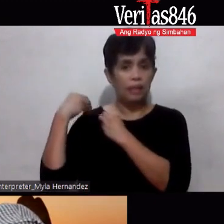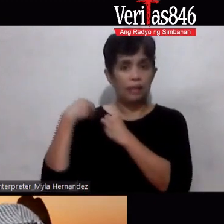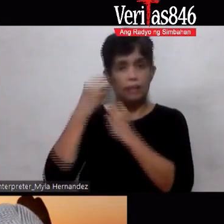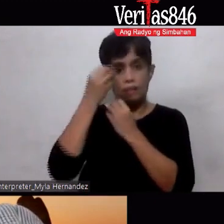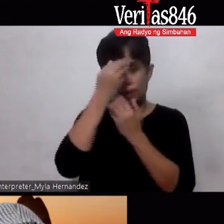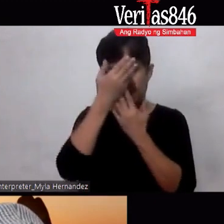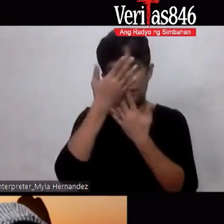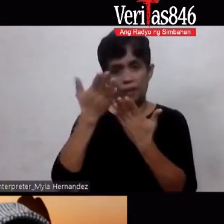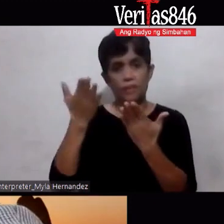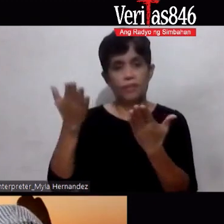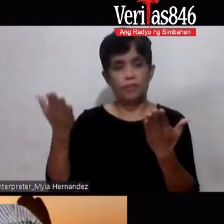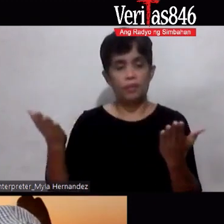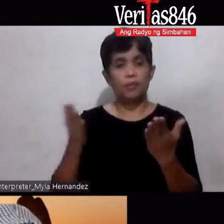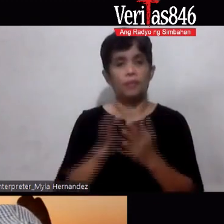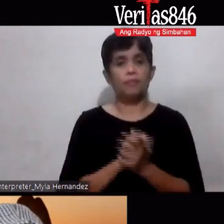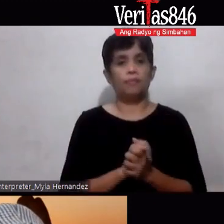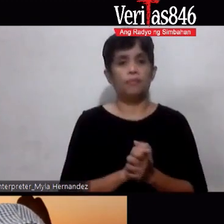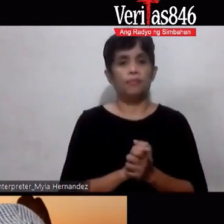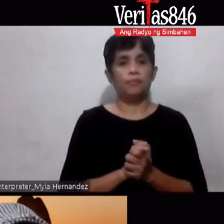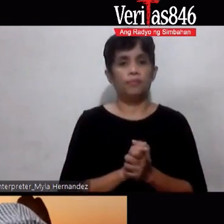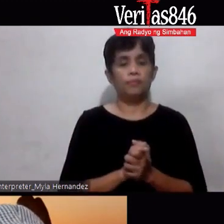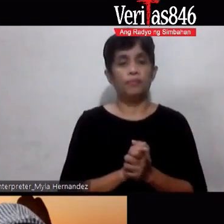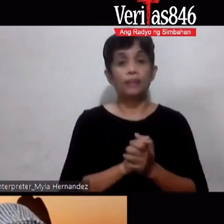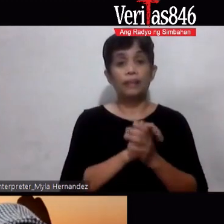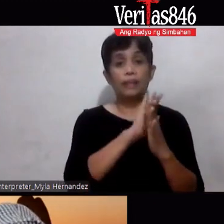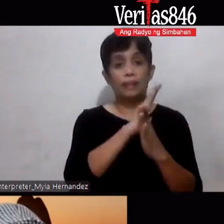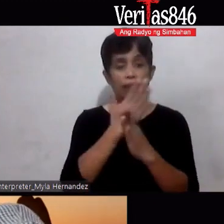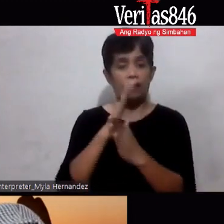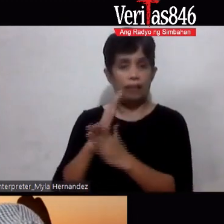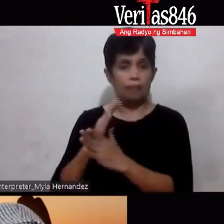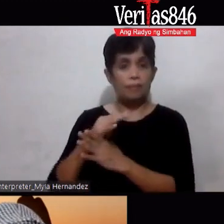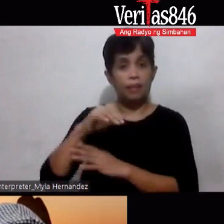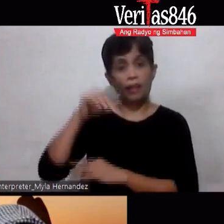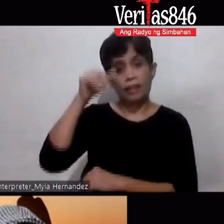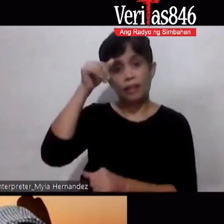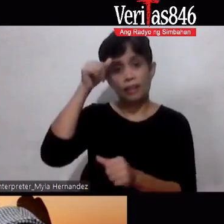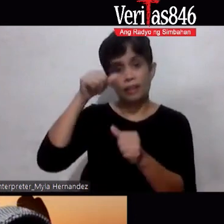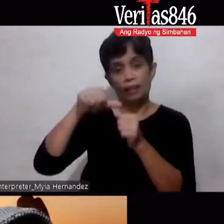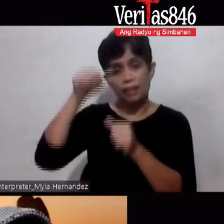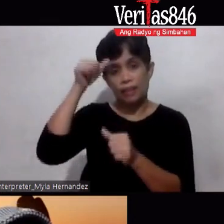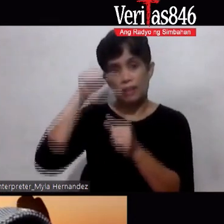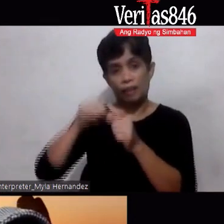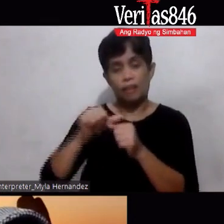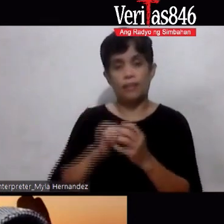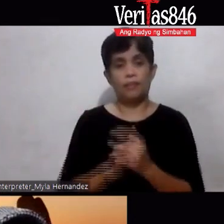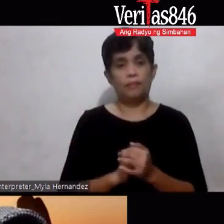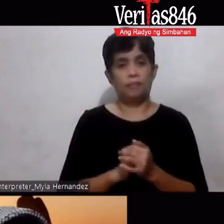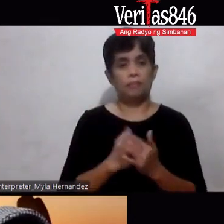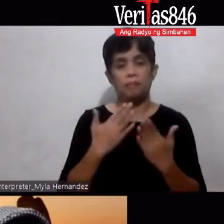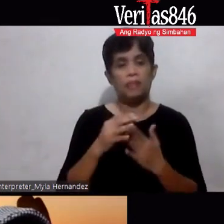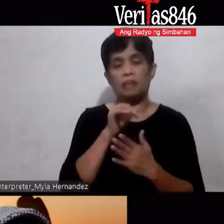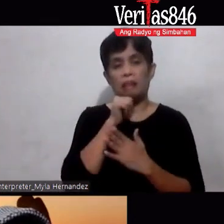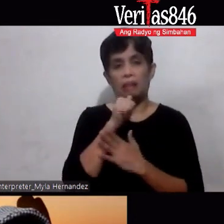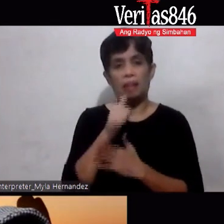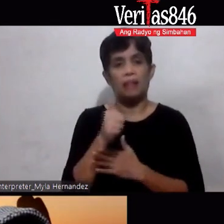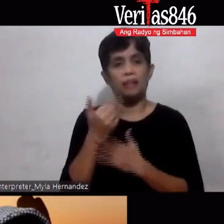Ipahiwatig Ibahagi Ibahagi Ipaalala Siguro hindi tayo magsawa